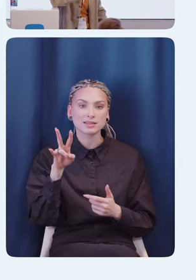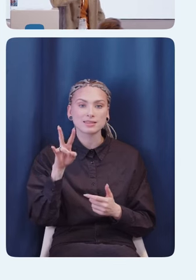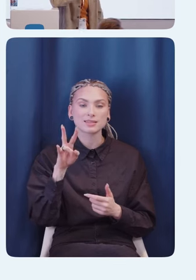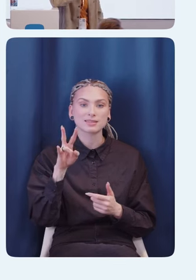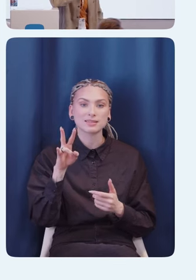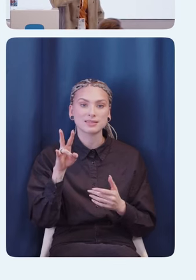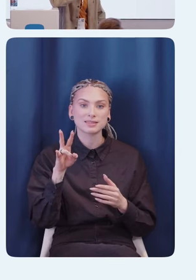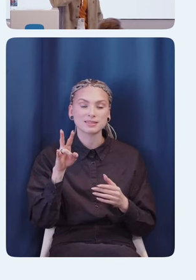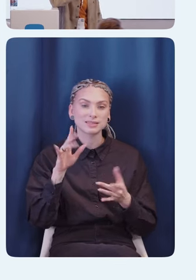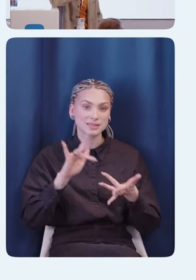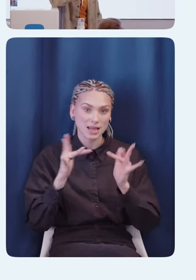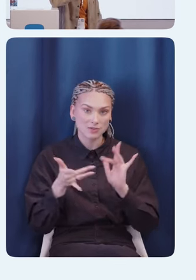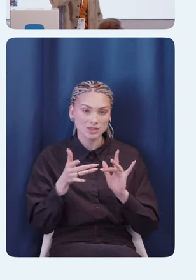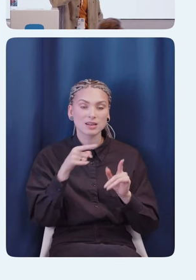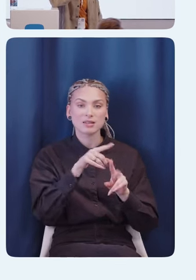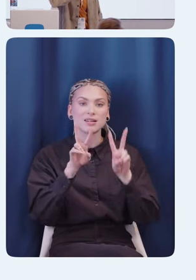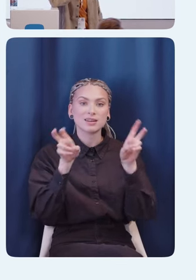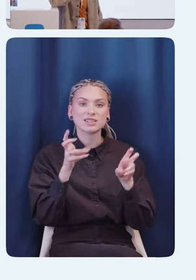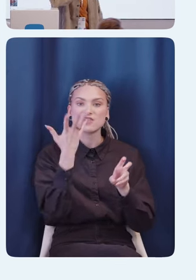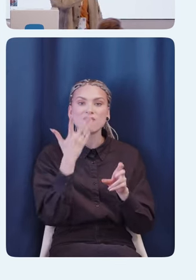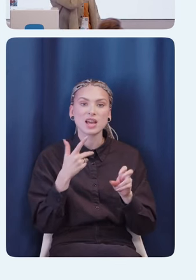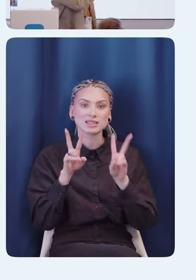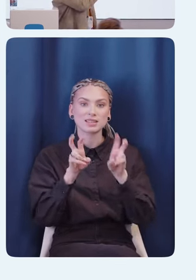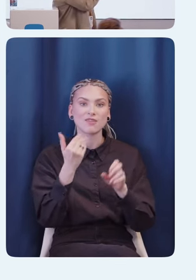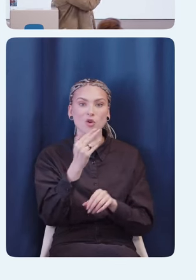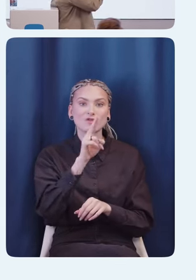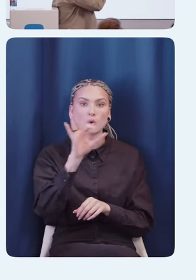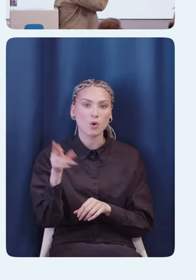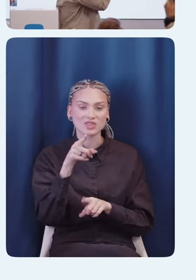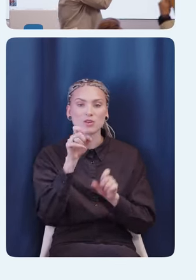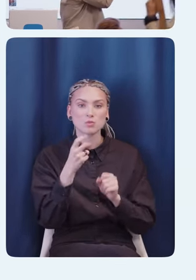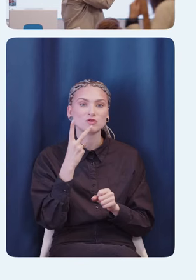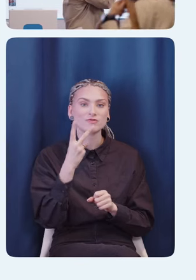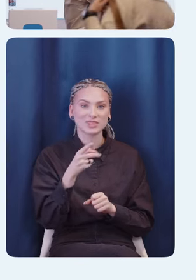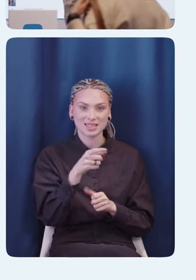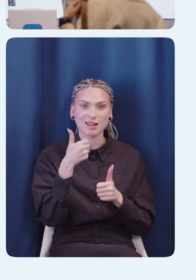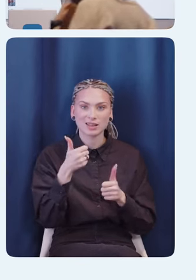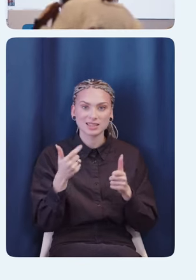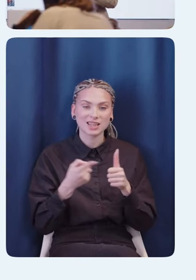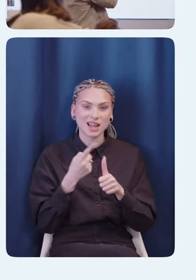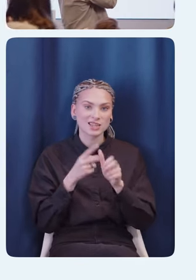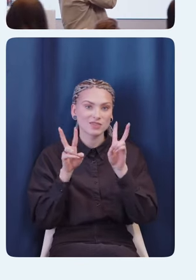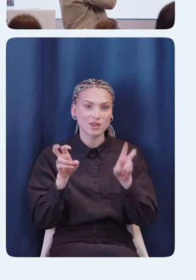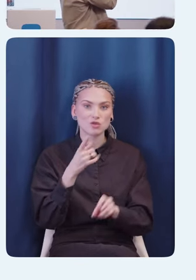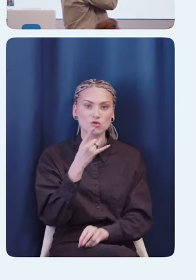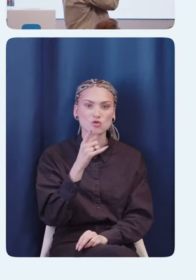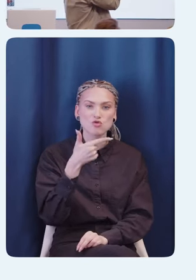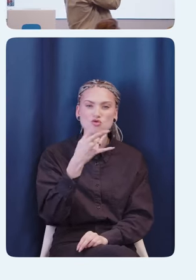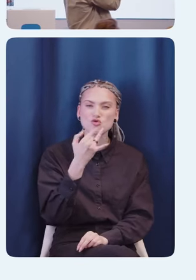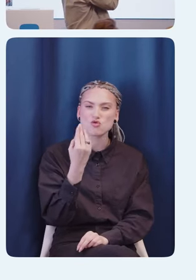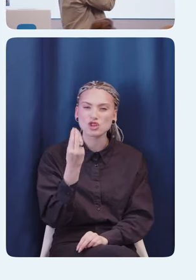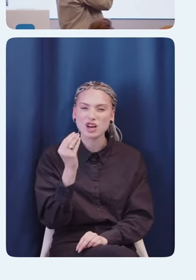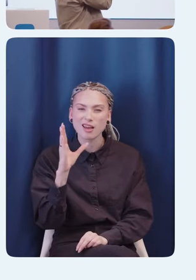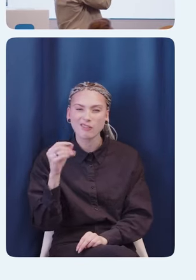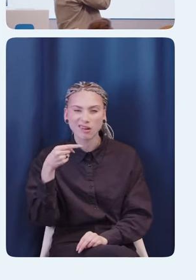названий цветов по их цветовому коду. Вы можете видеть здесь классные названия, мне кажется, вот Грушево,